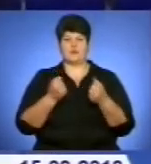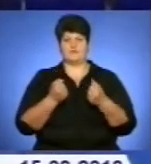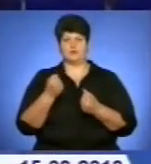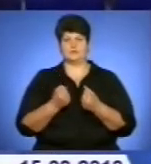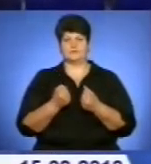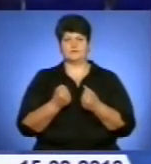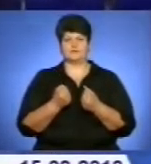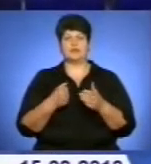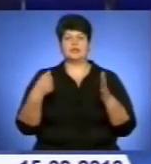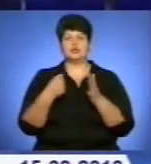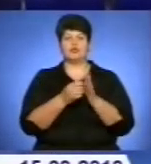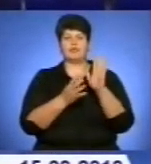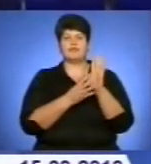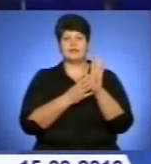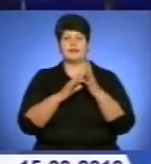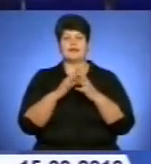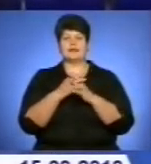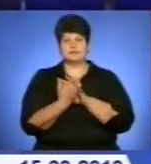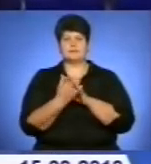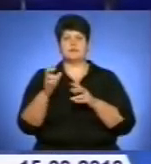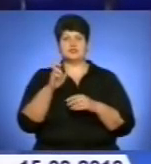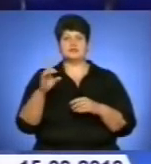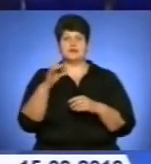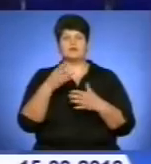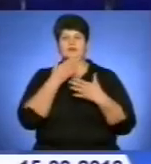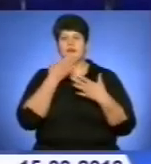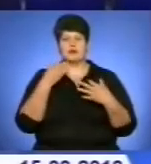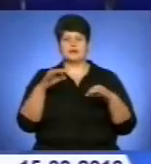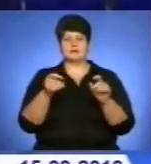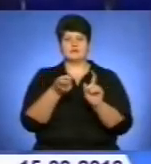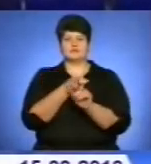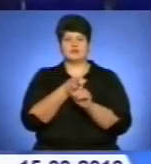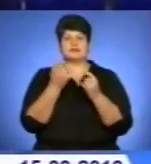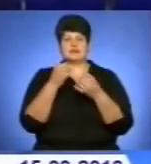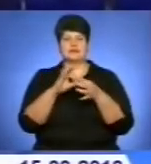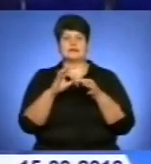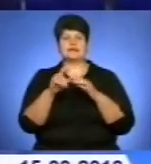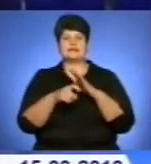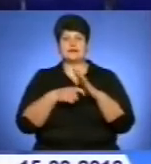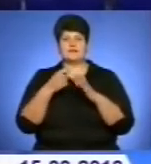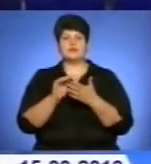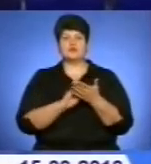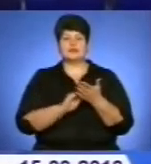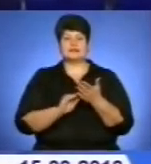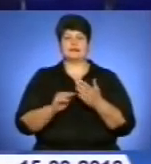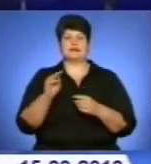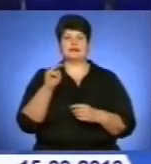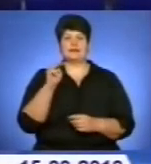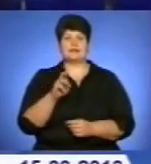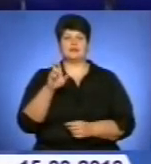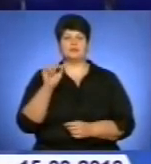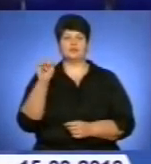рухатиметься на Північний Захід. Тому погодні умови покращаться. Зараз вже без особливої потреби просять не покидати домівки,